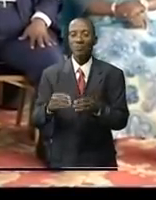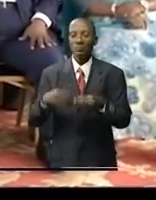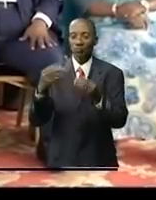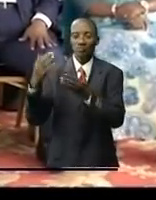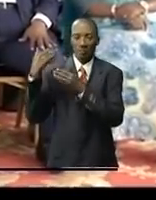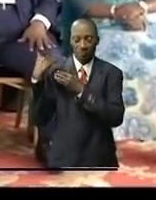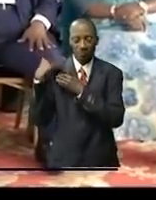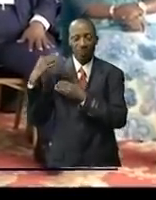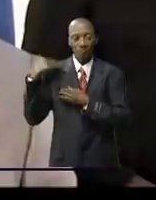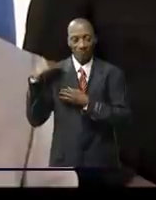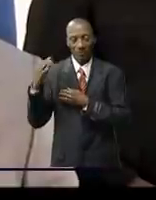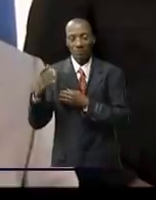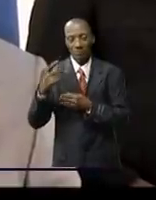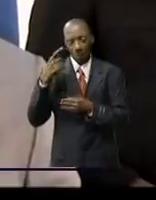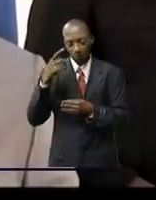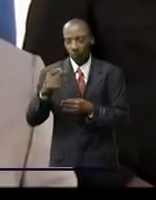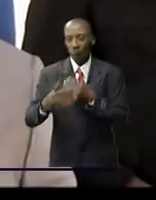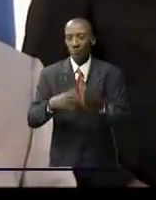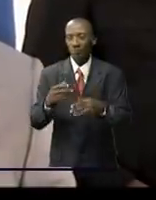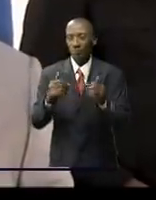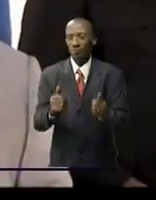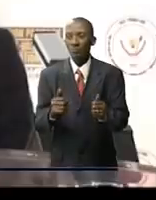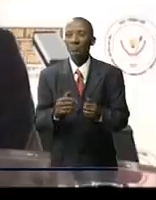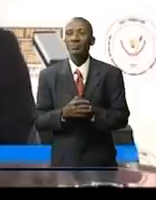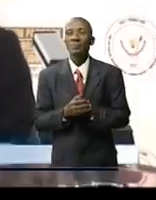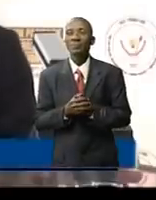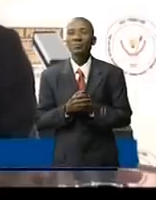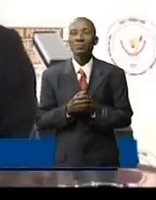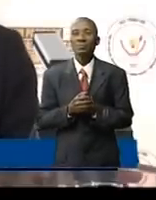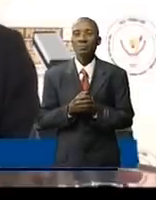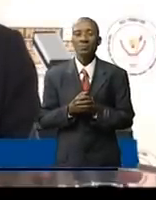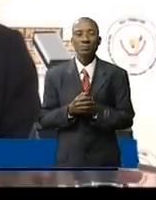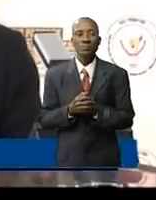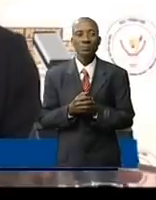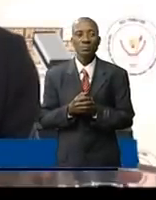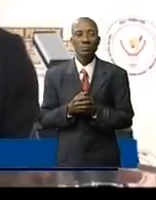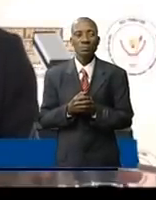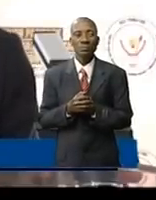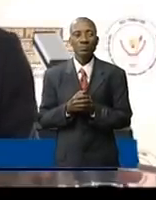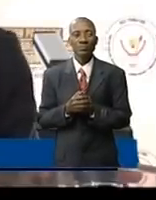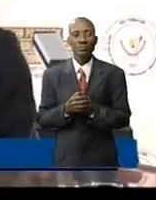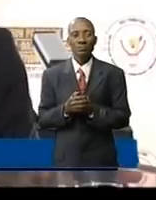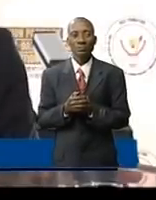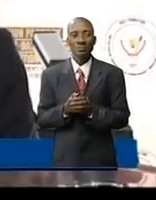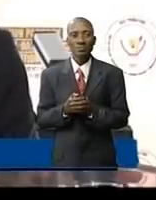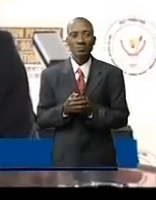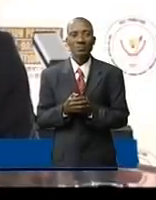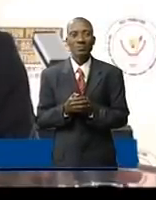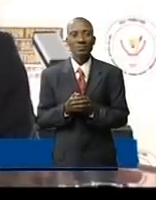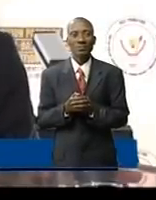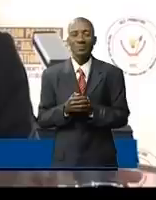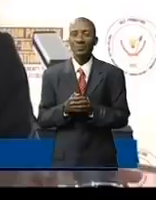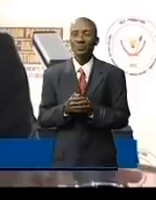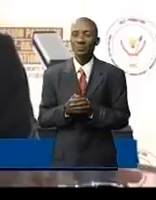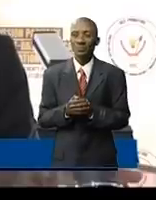des pragmatismes dans les résolutions. J'attends également la décision de la suppression d'un certain